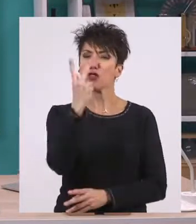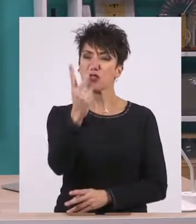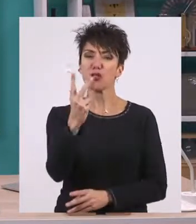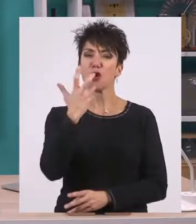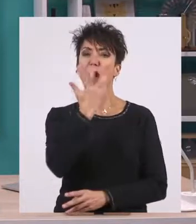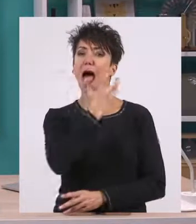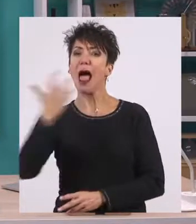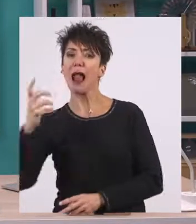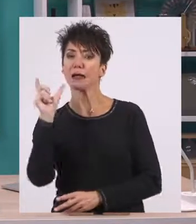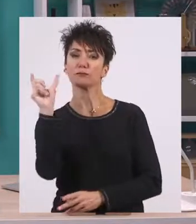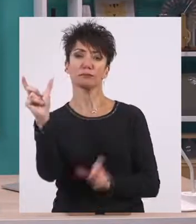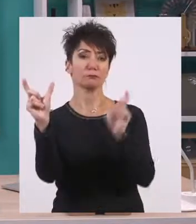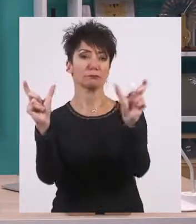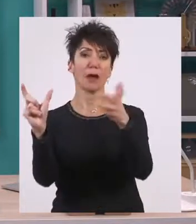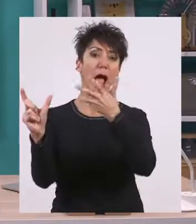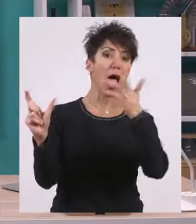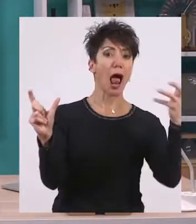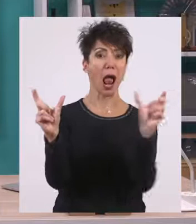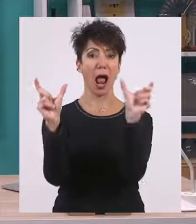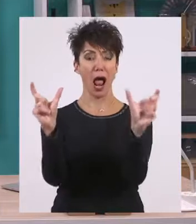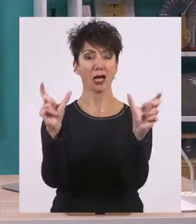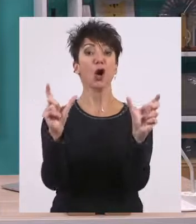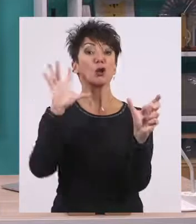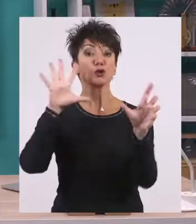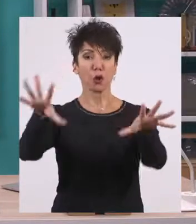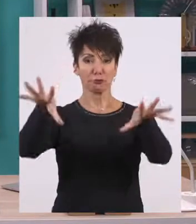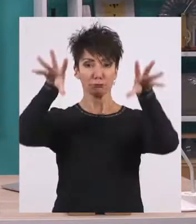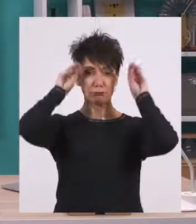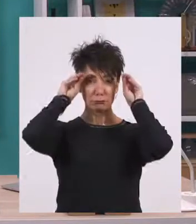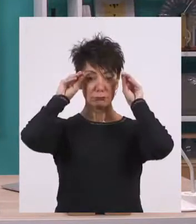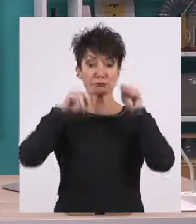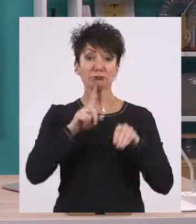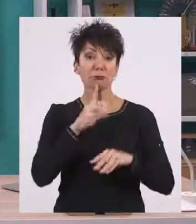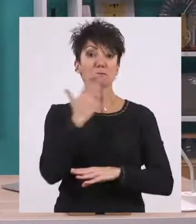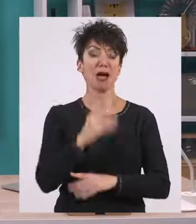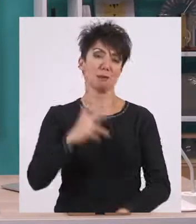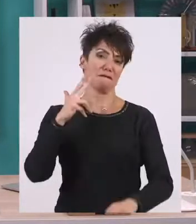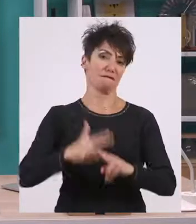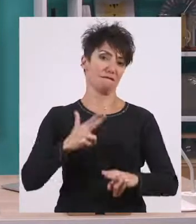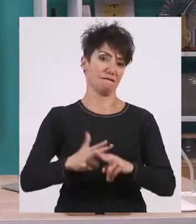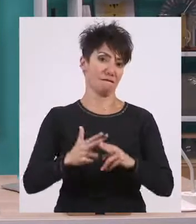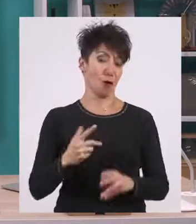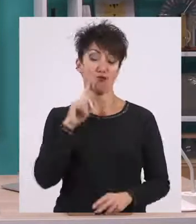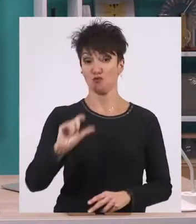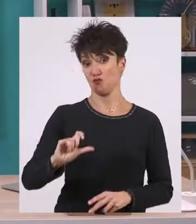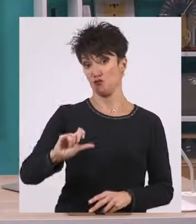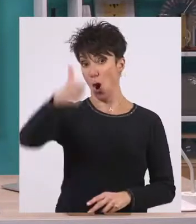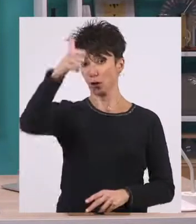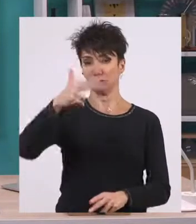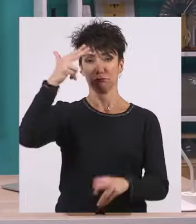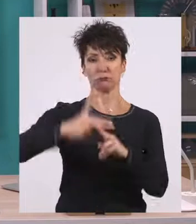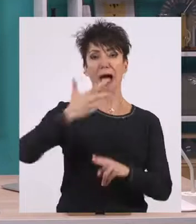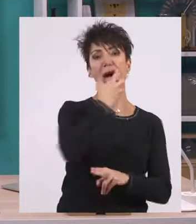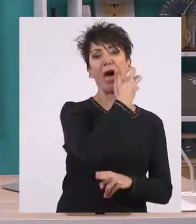που θα μας κάνουν να κατανοήσουμε καλύτερα το σημερινό μάθημα. Η πρώτη έννοια για την οποία θα